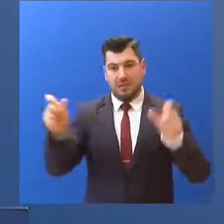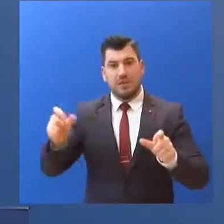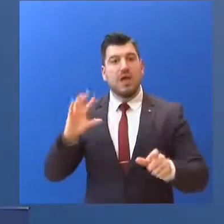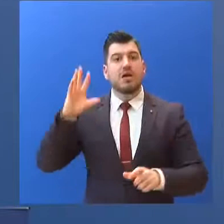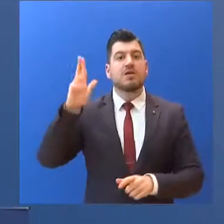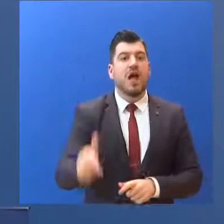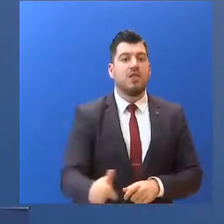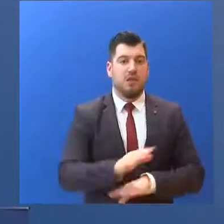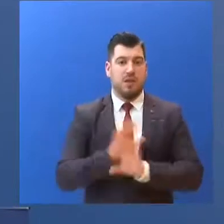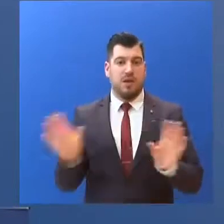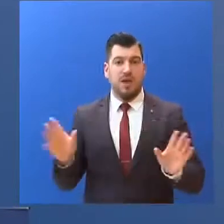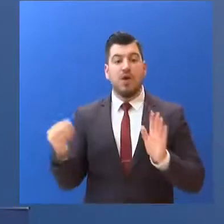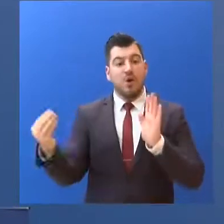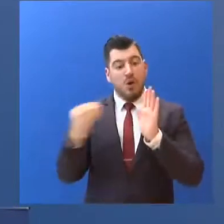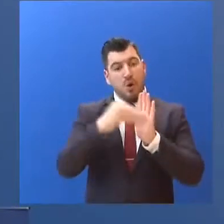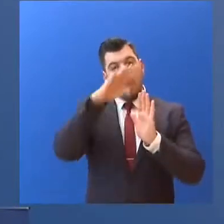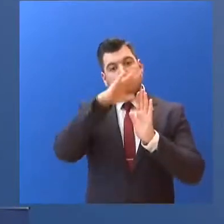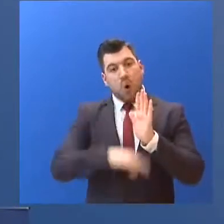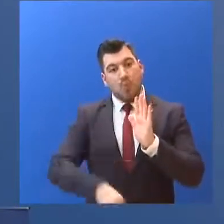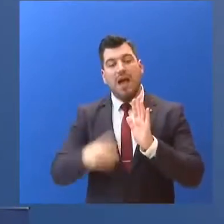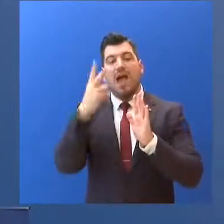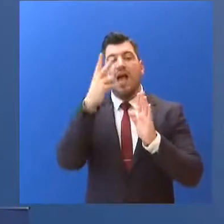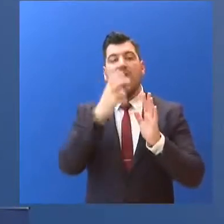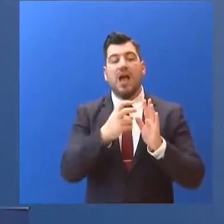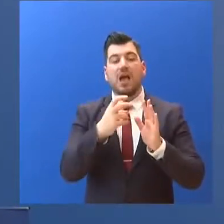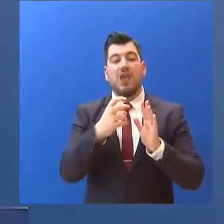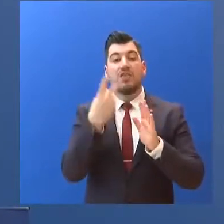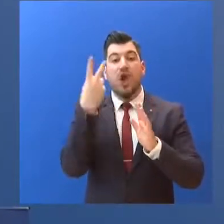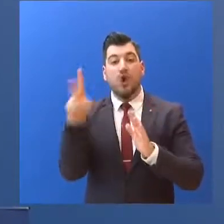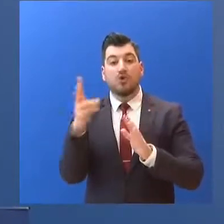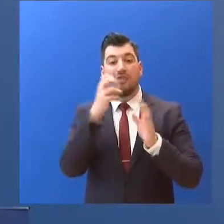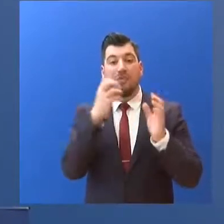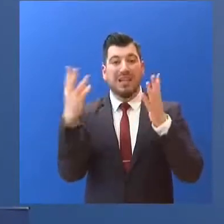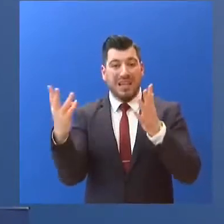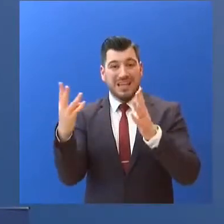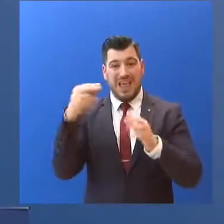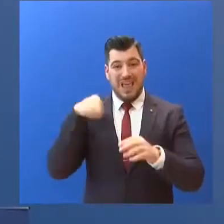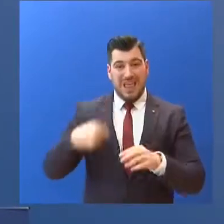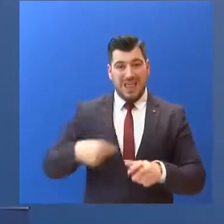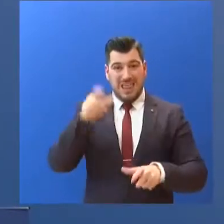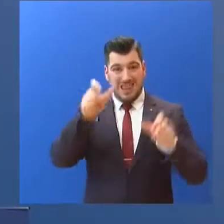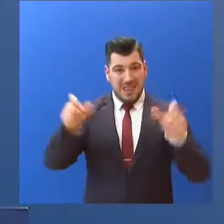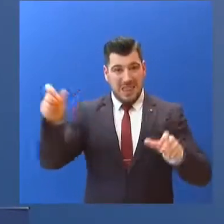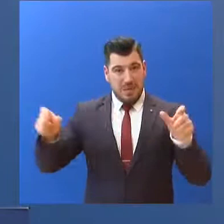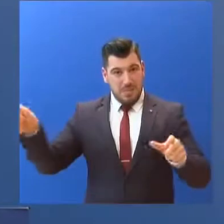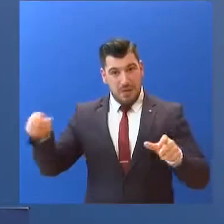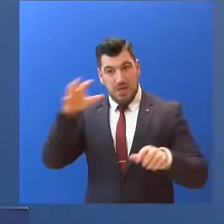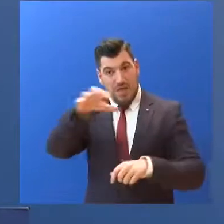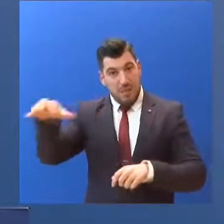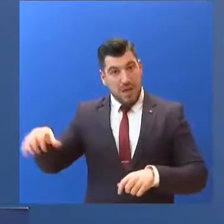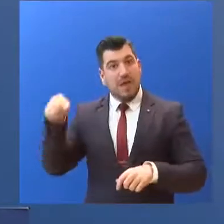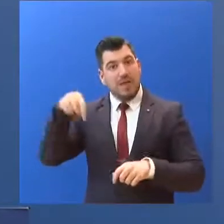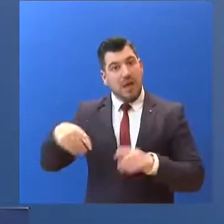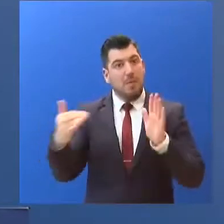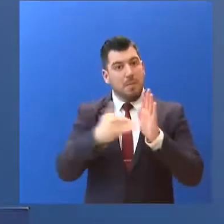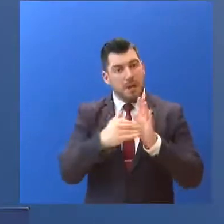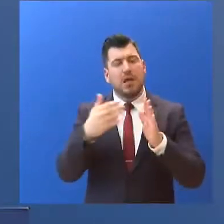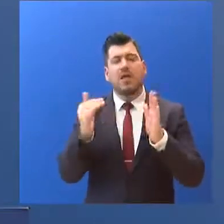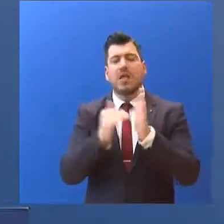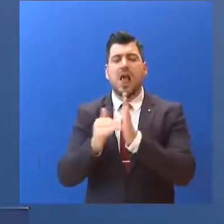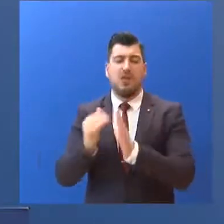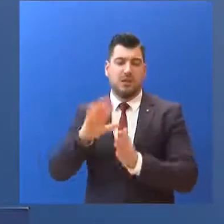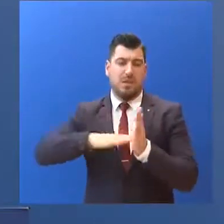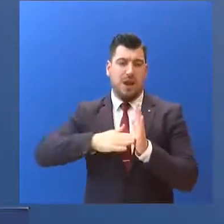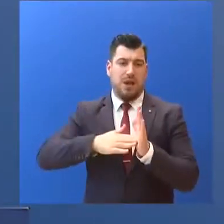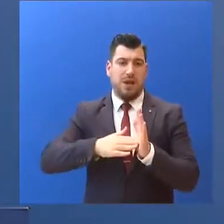Στο πρόγραμμα συμμετέχουν 273 Δήμοι... στους οποίους απασχολούνται 3.047 υπάλληλοι... ενώ ενισχύθηκε με περίπου 1